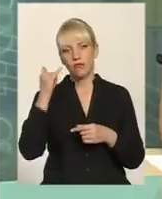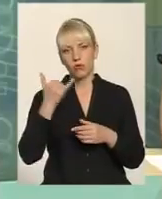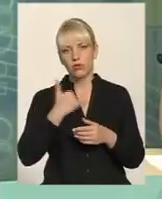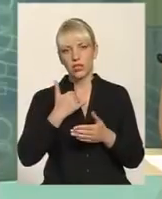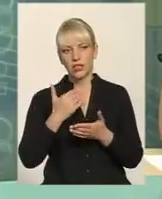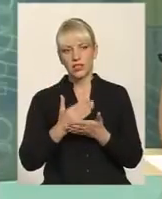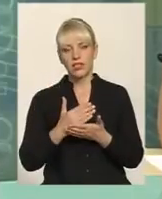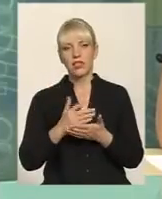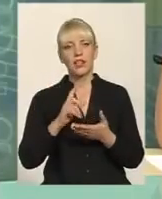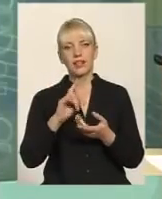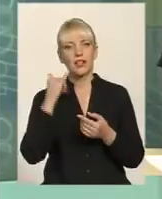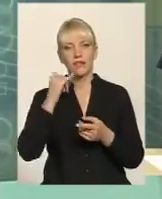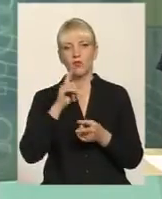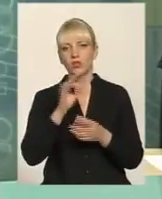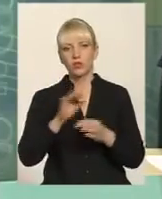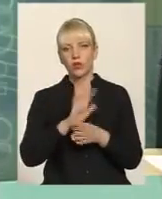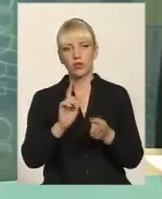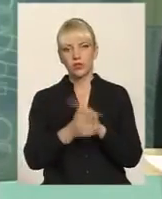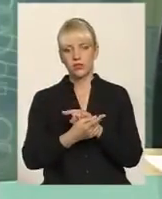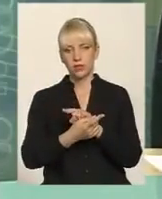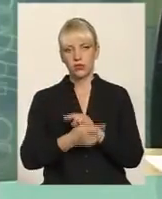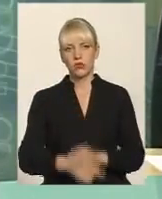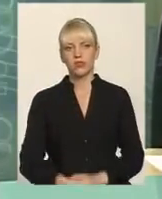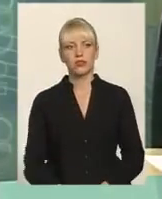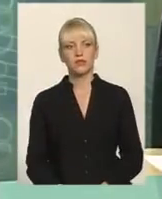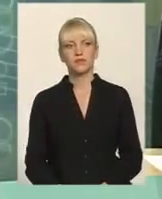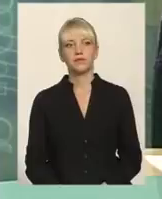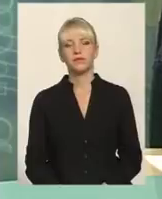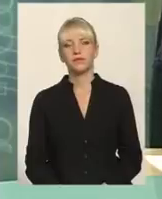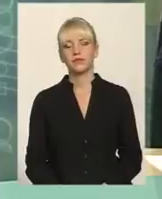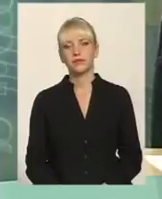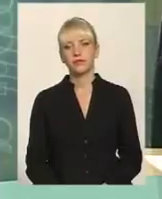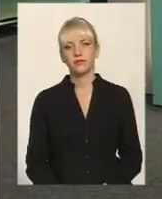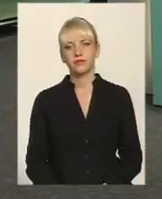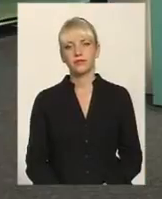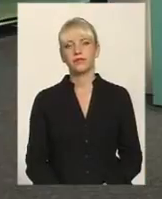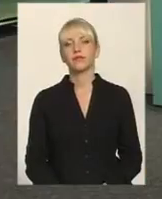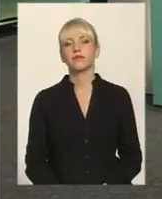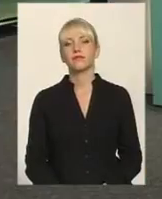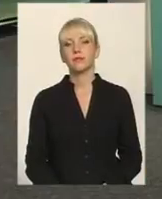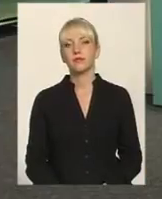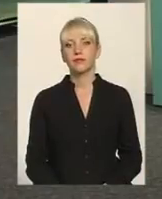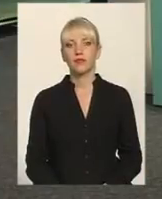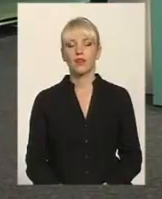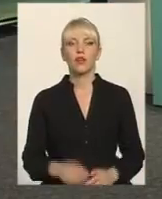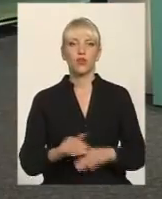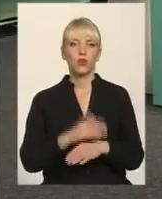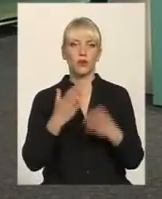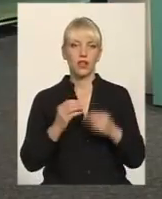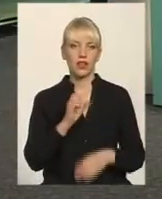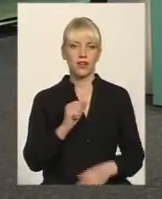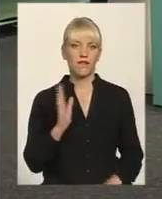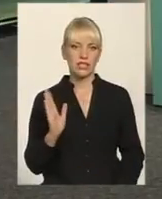700-776, квадміста Хмельницького 0382. Ставте своє запитання, слухаємо вас. Доброго дня, Андрій